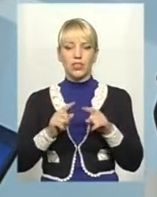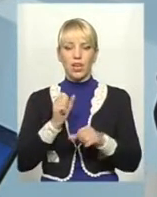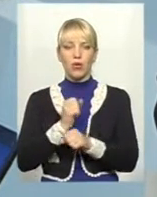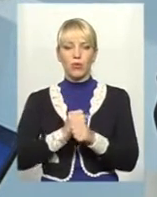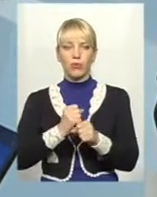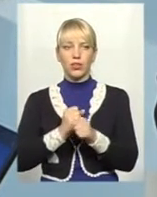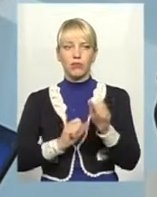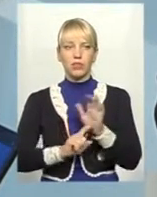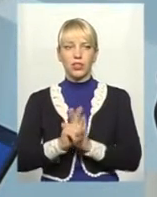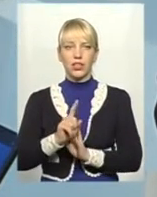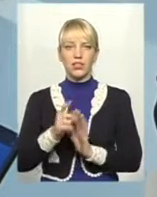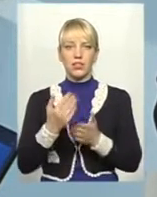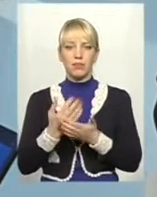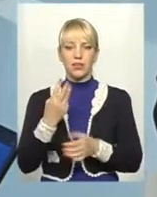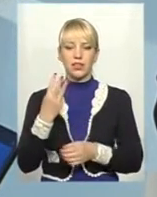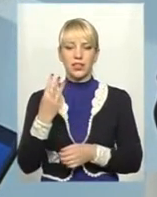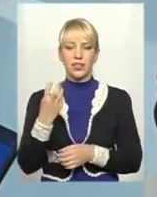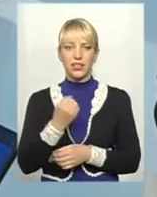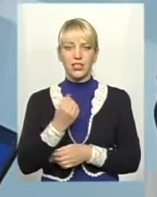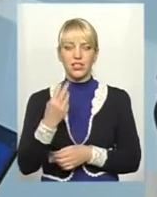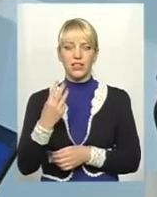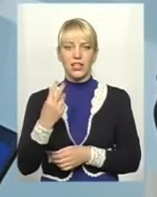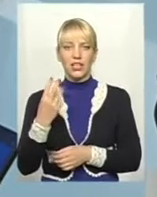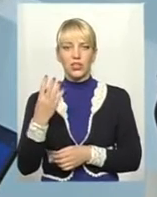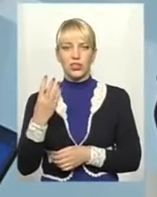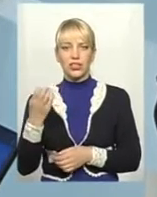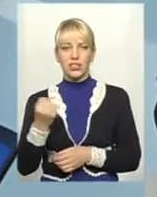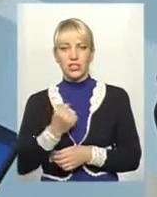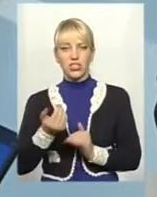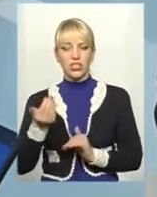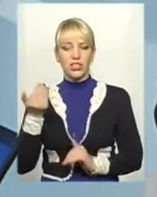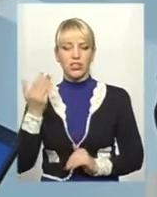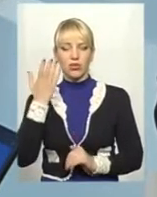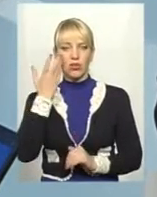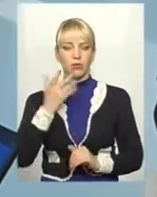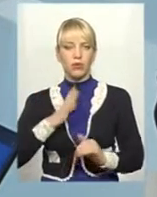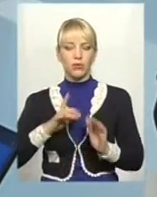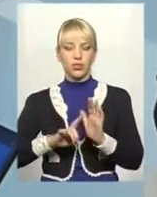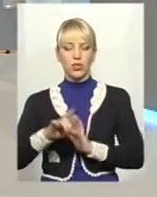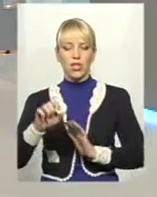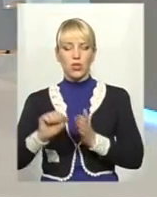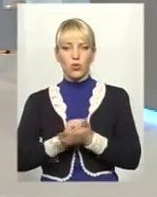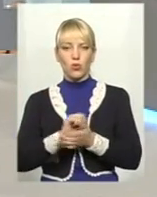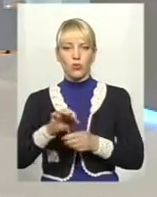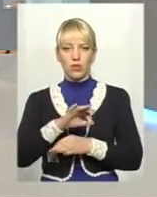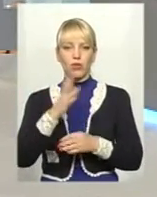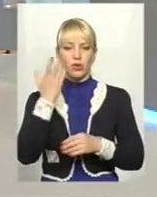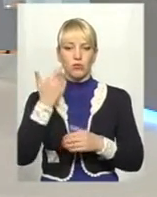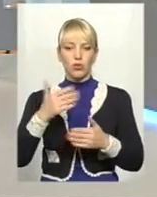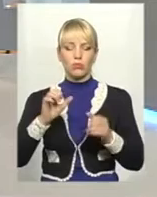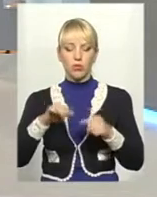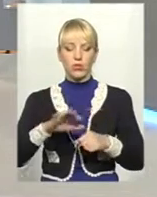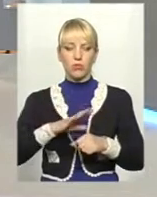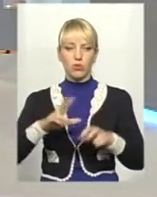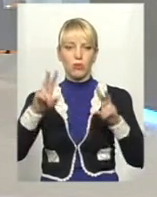буквально тижня, 3-4 тому назад, коли була вже кошторисна документація, можна було вже передметно розмовляти. Ви